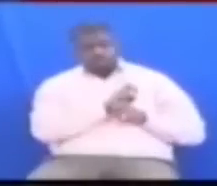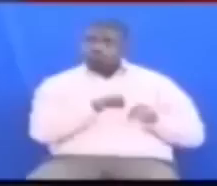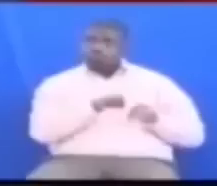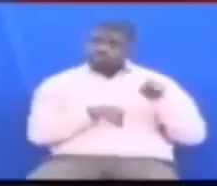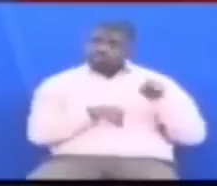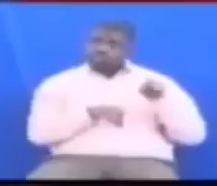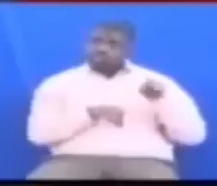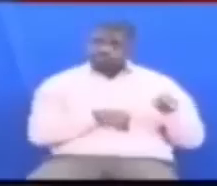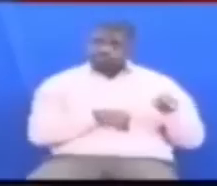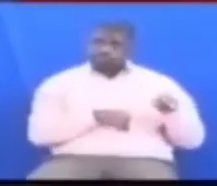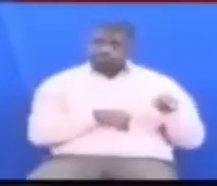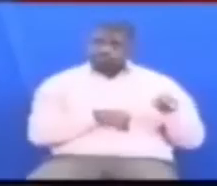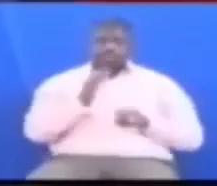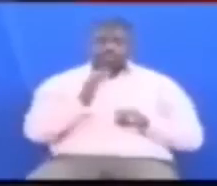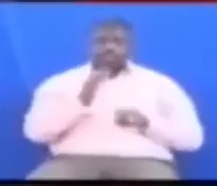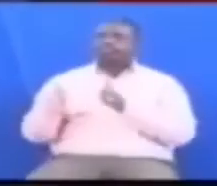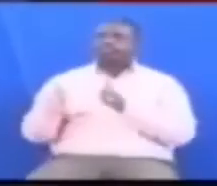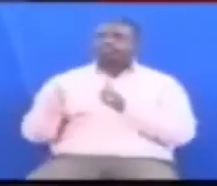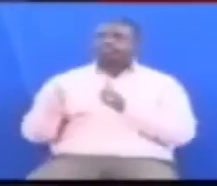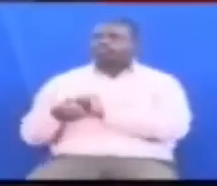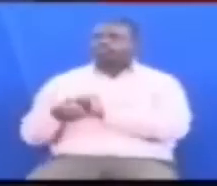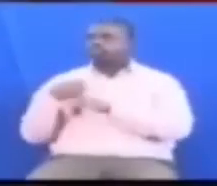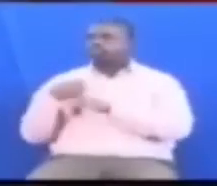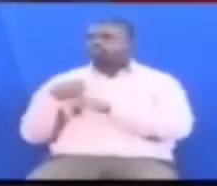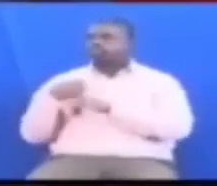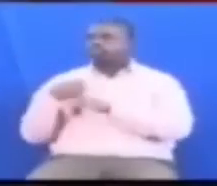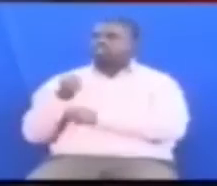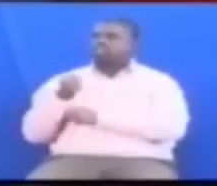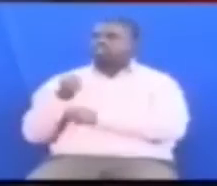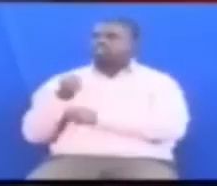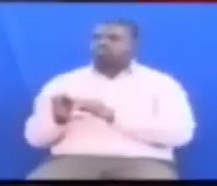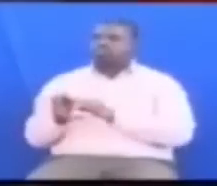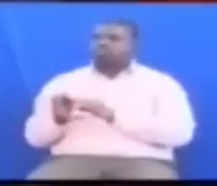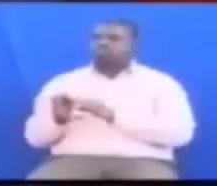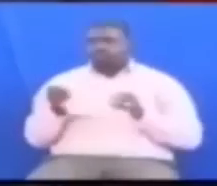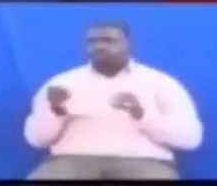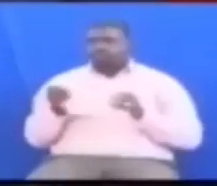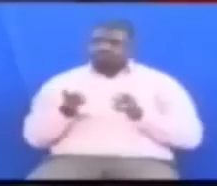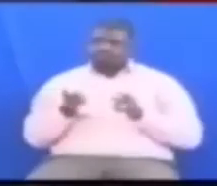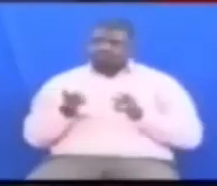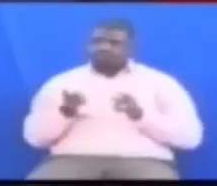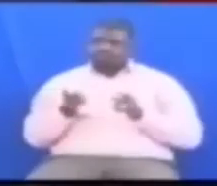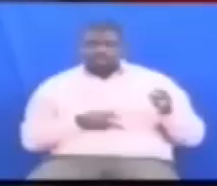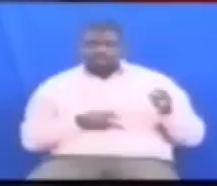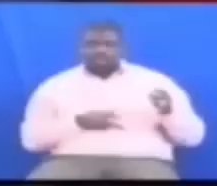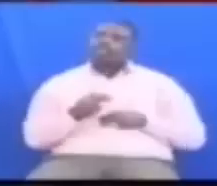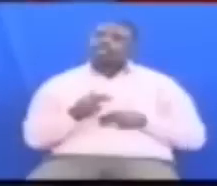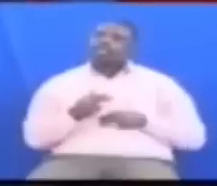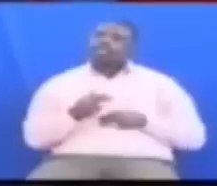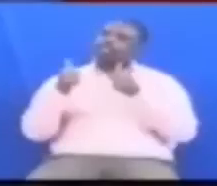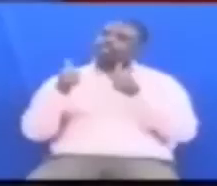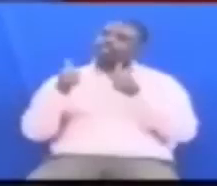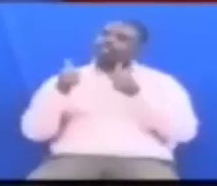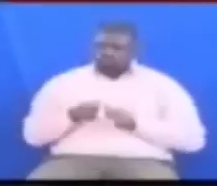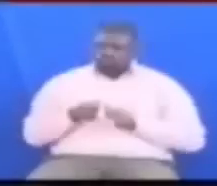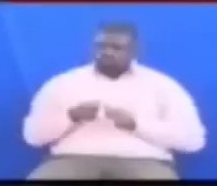Uchaguzi wa serikali za mita Haya mambo ya heze uweza kufanyika sasa Eneo lingine pia Pare kata ya tangazo mtuala vijini napo